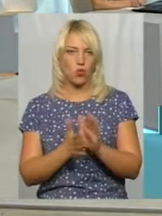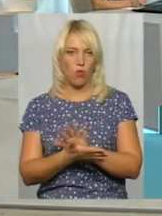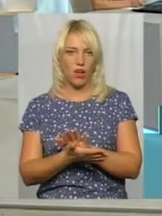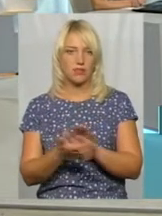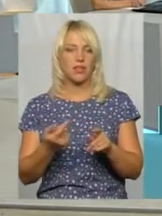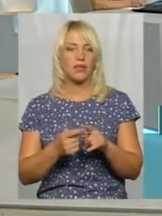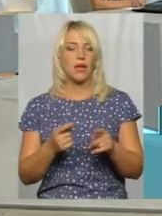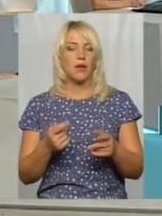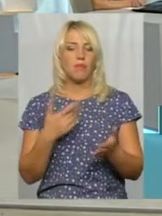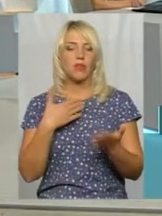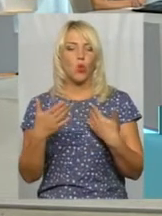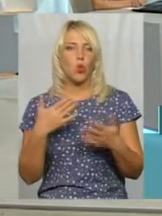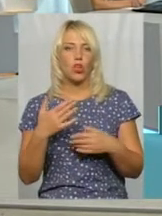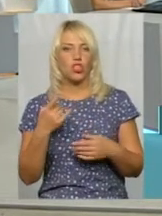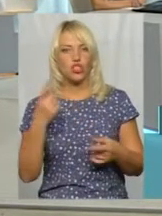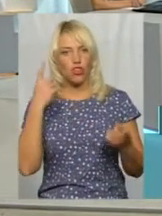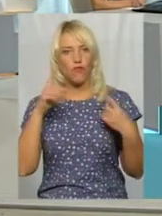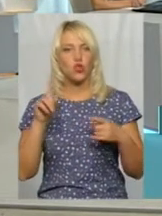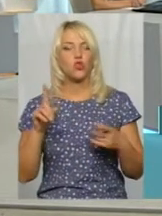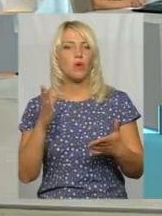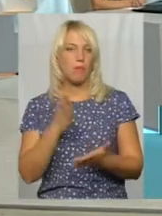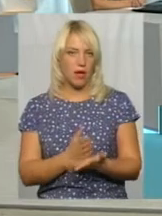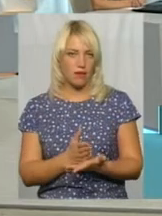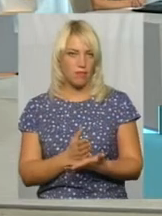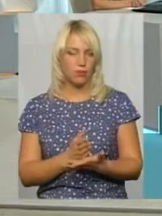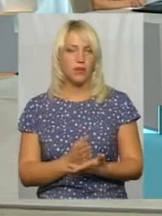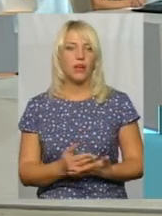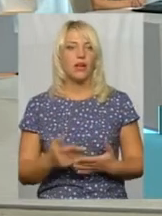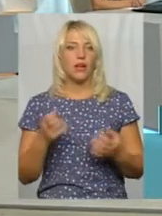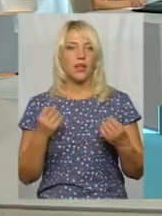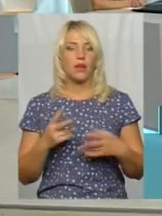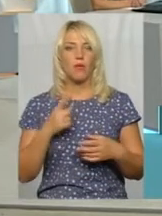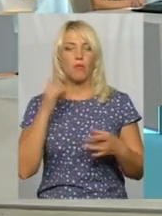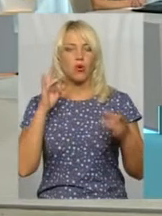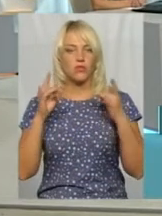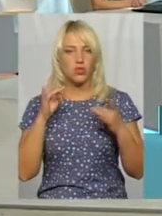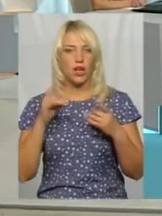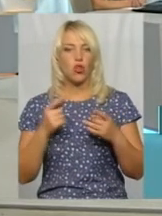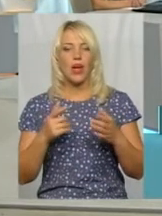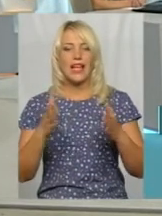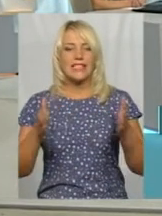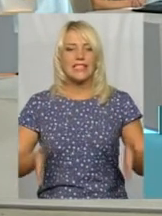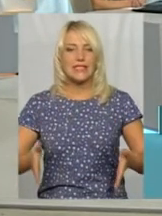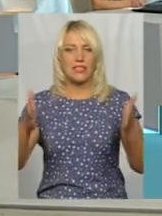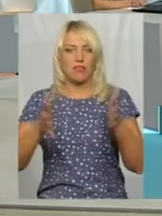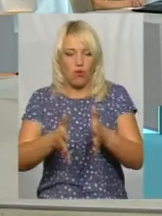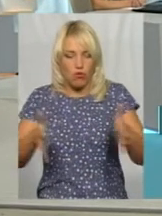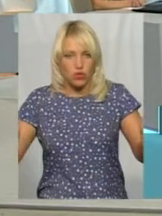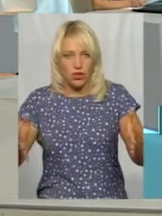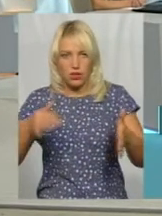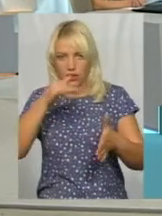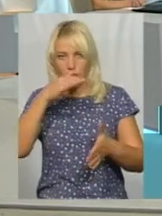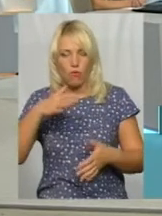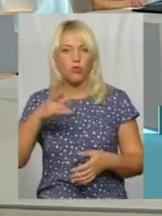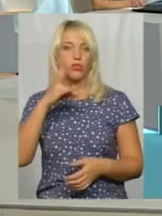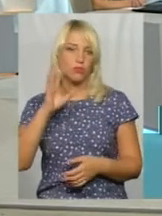підходячи творчо до того, що ми маємо. Звичайно, як прозвучало, стіни ми розширяти не можемо. Ми виходимо з